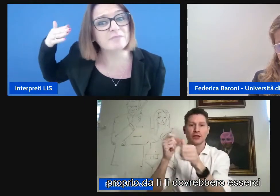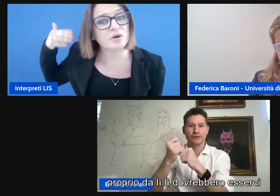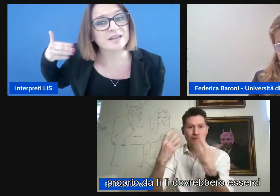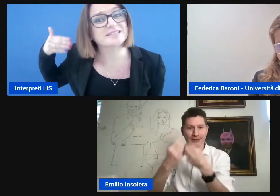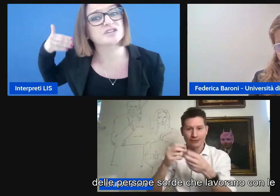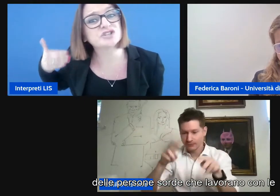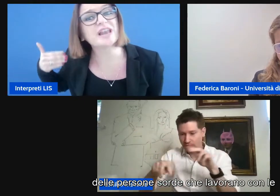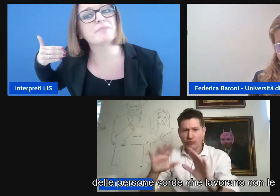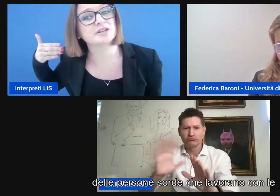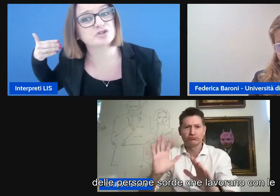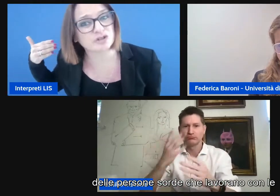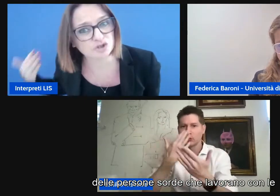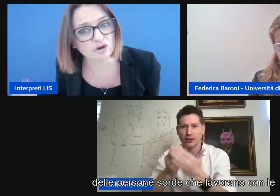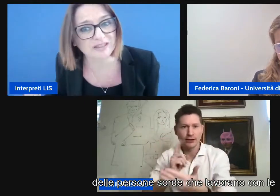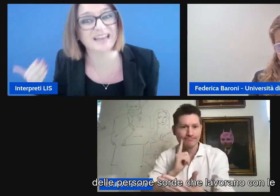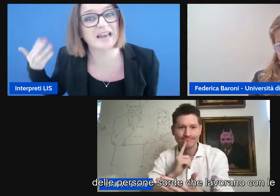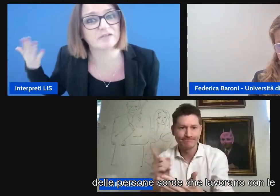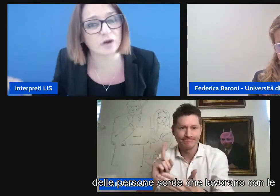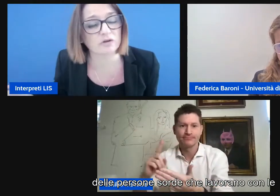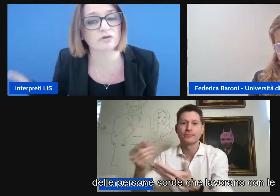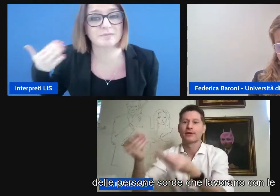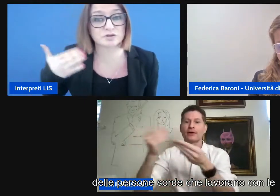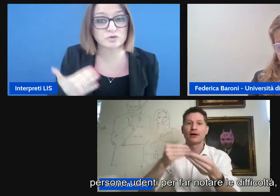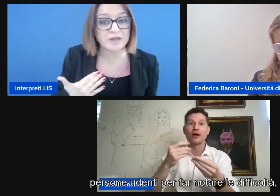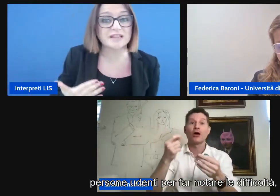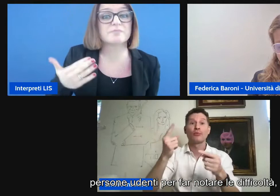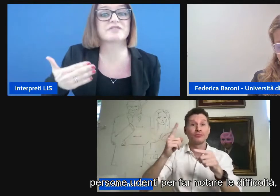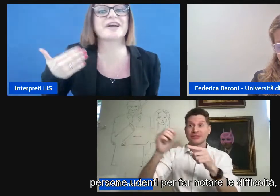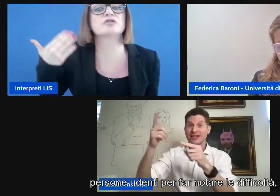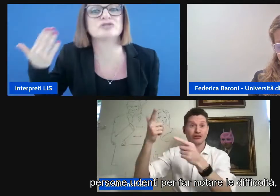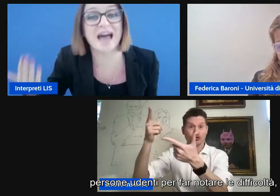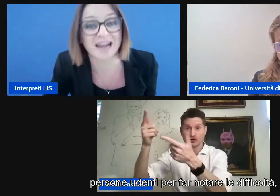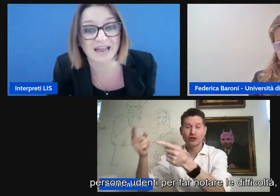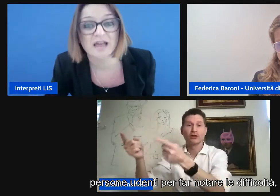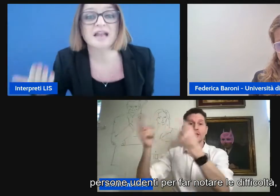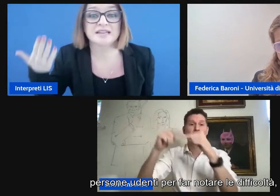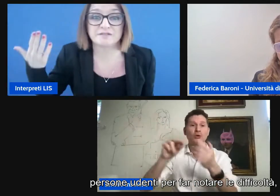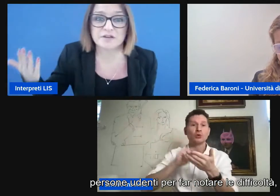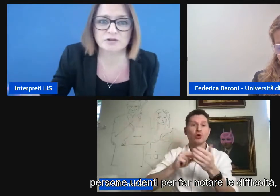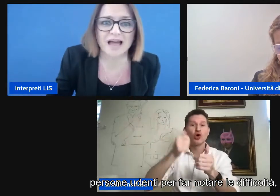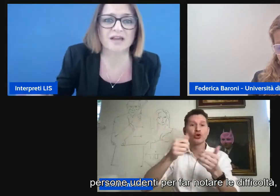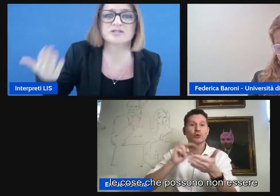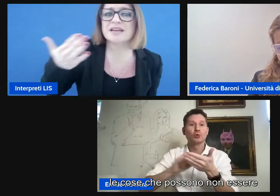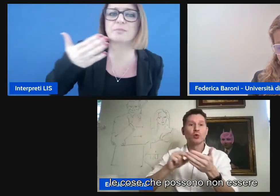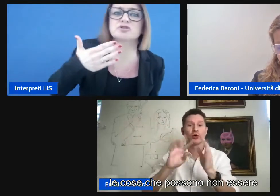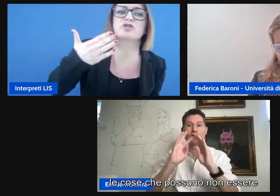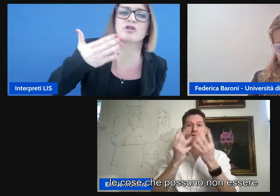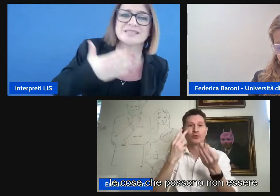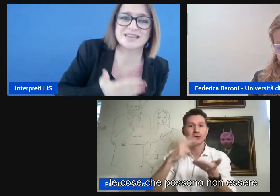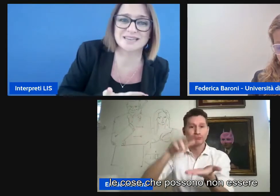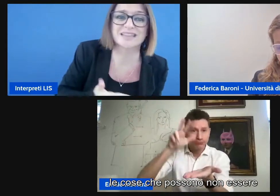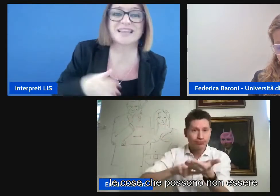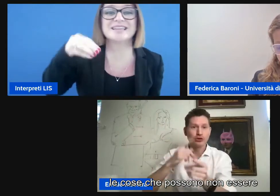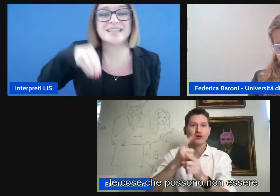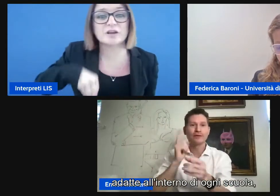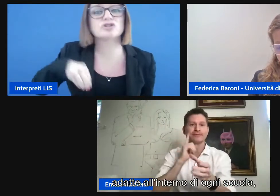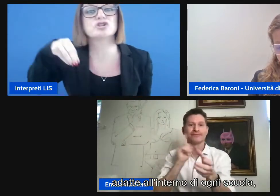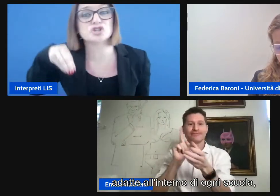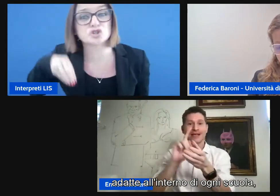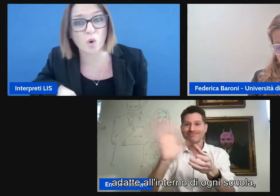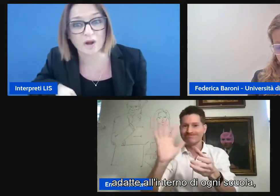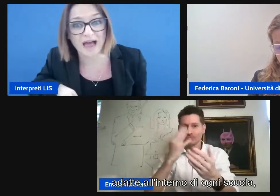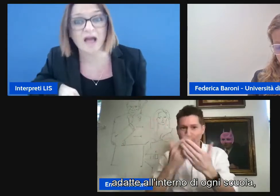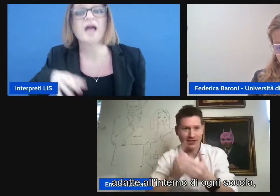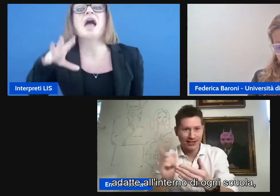dovrebbero esserci delle persone sorde che lavorano con le persone usenti per far notare le difficoltà le cose che possono non essere adatte all